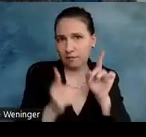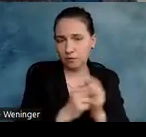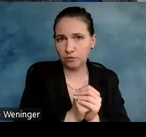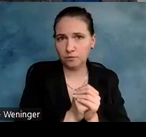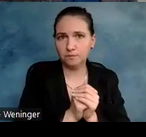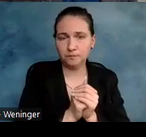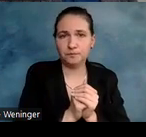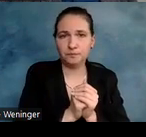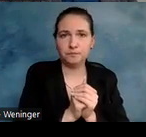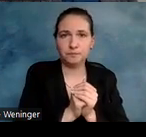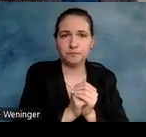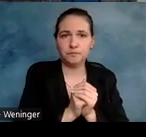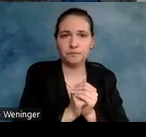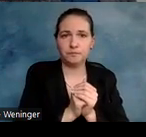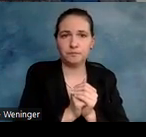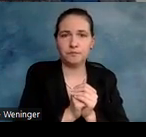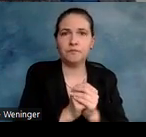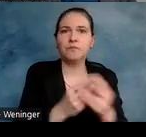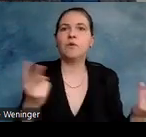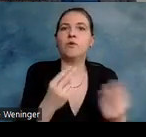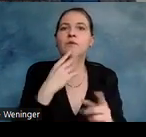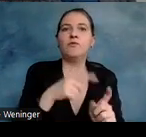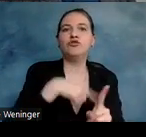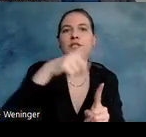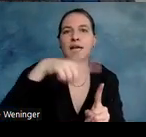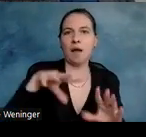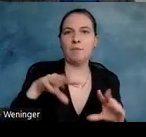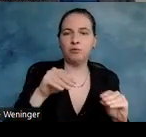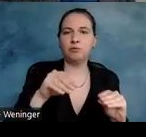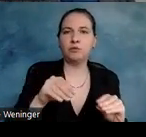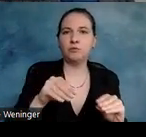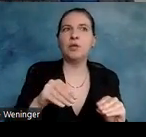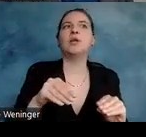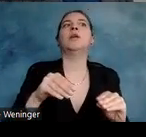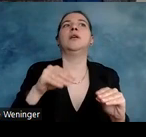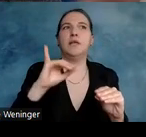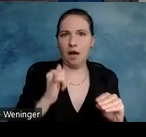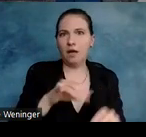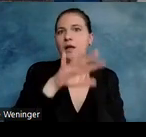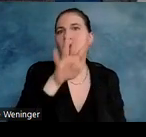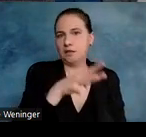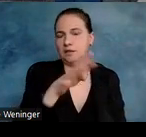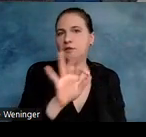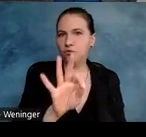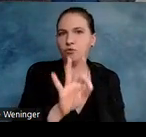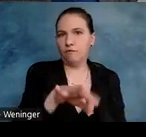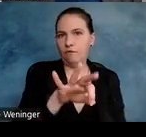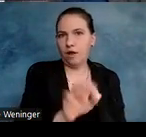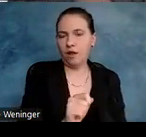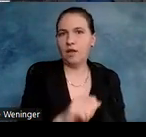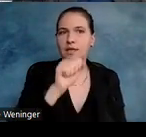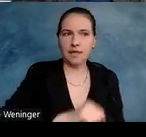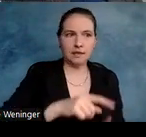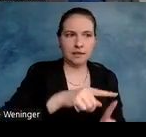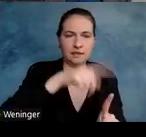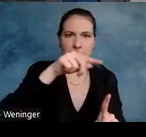möchte ich Diagramme verwenden? Wenn ja, dann ist sicher Excel eine gute Wahl, weil da kann ich vom Diagramm aus